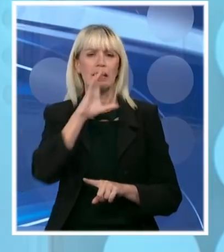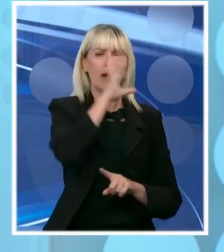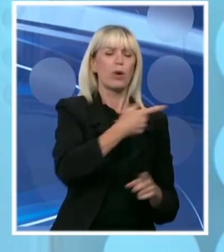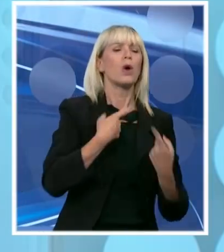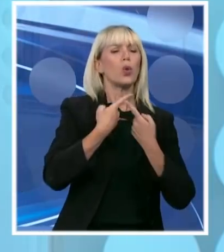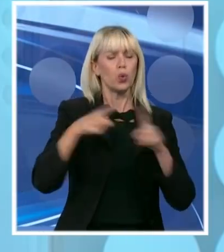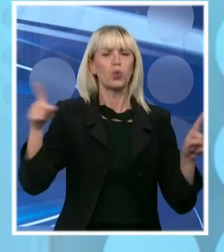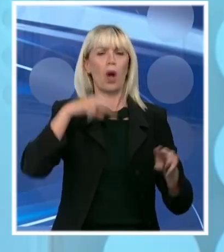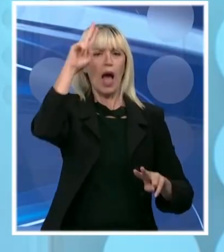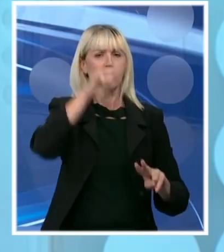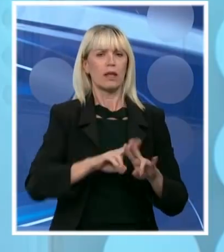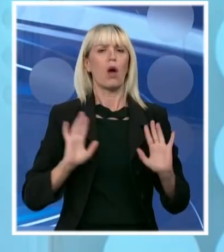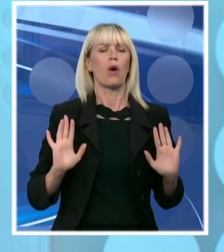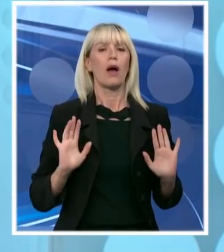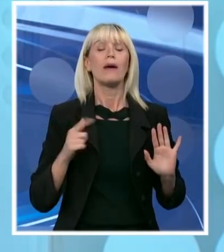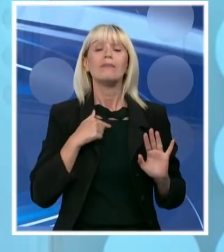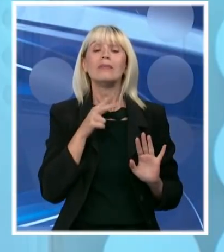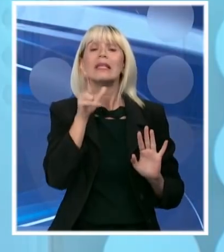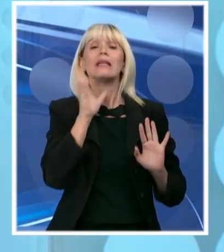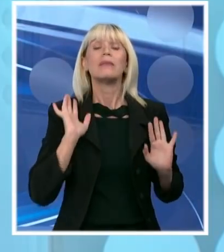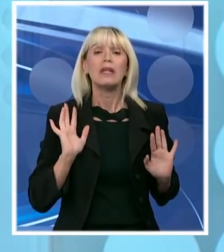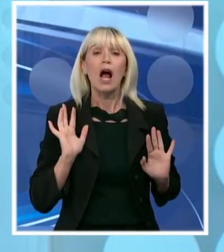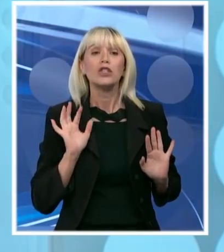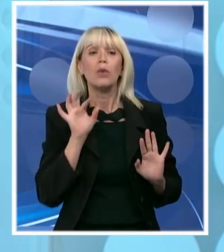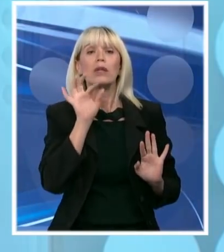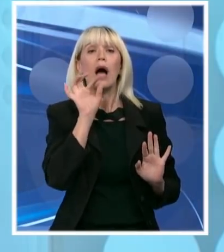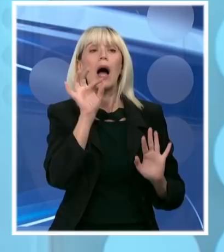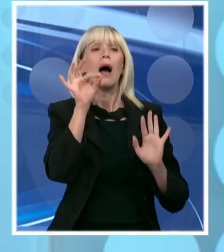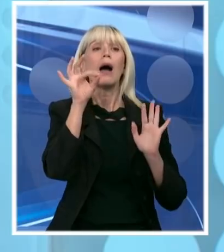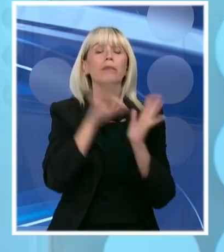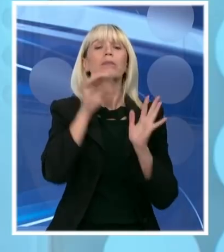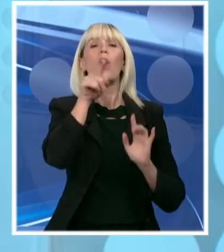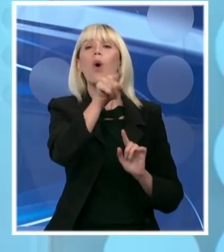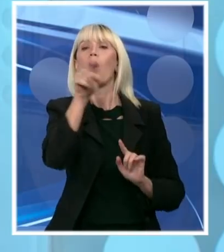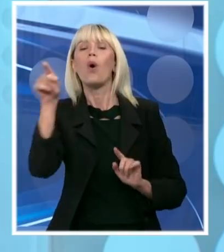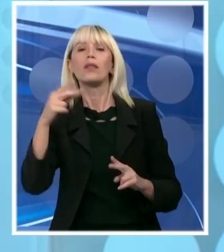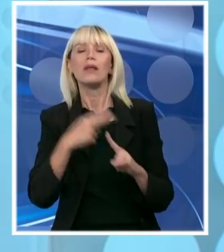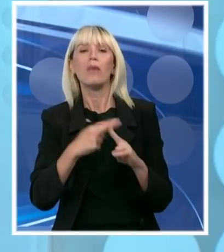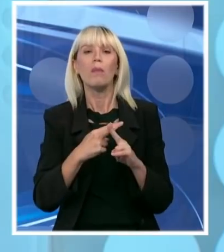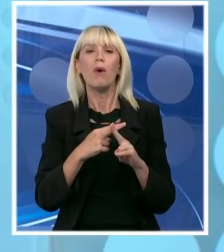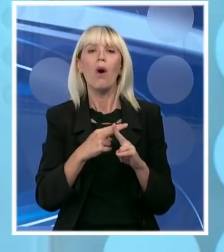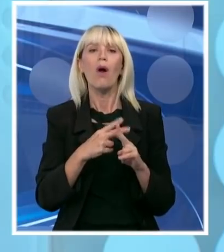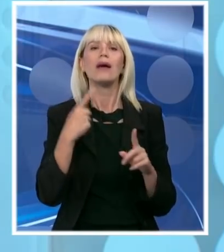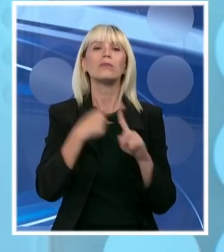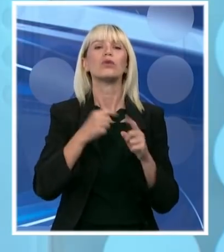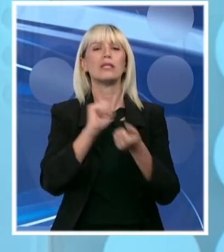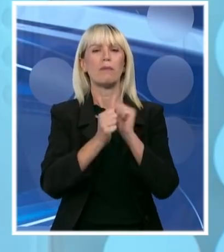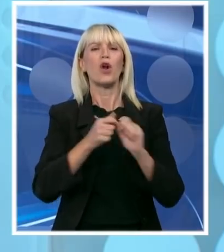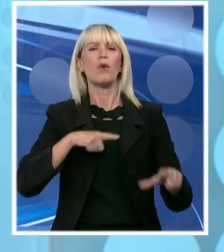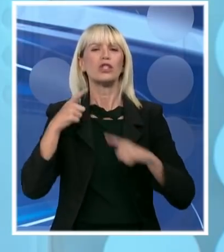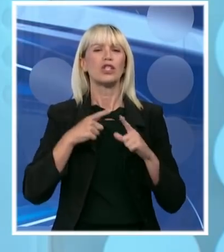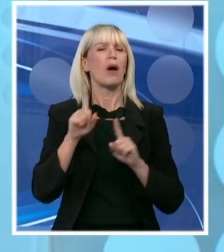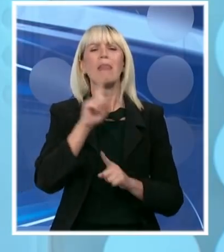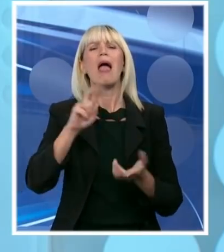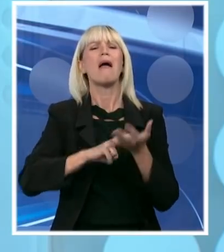Mi smo doneli odluku da identifikujemo bolest i da se borimo za živote ljudi. Ne da se borimo za političke brojeve, ne da se